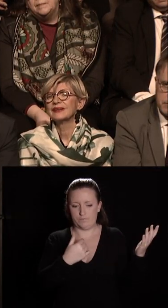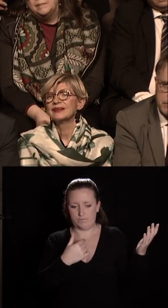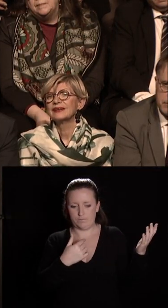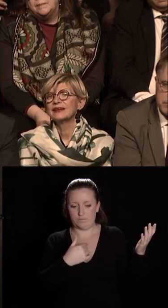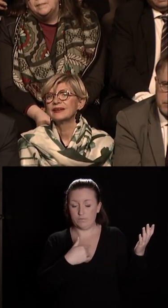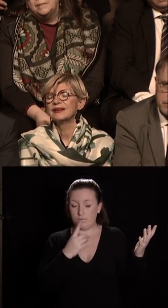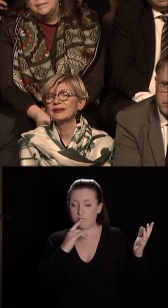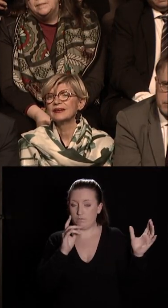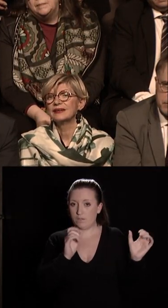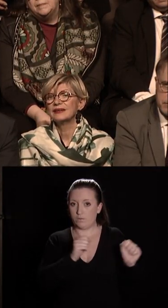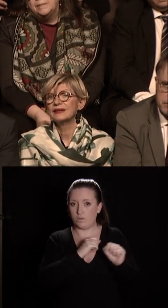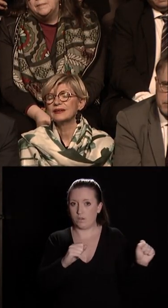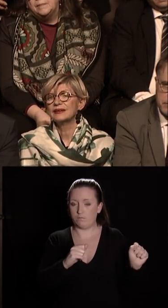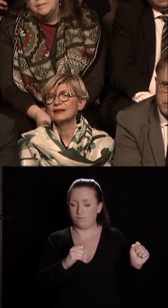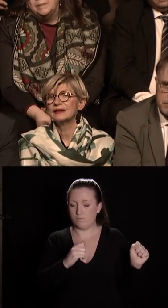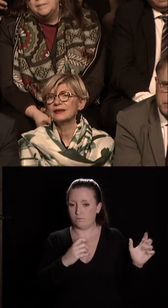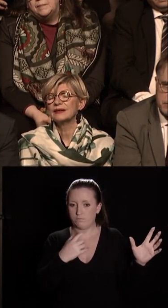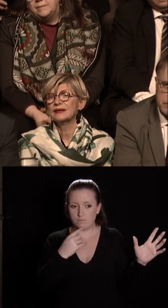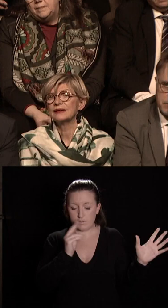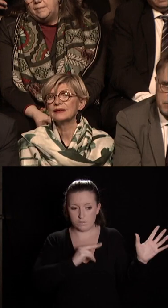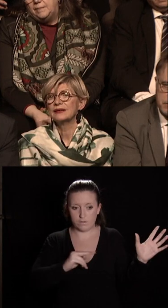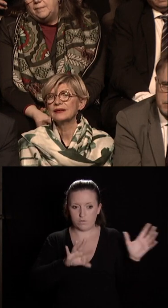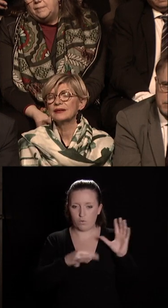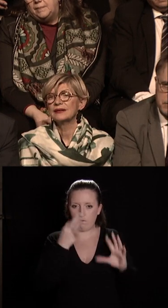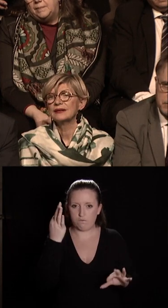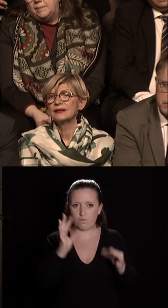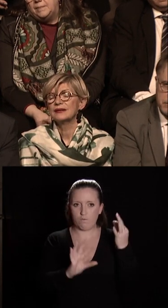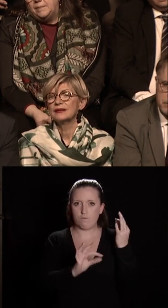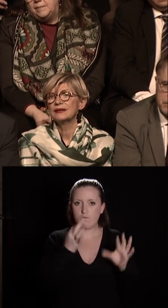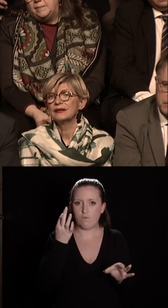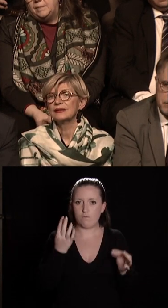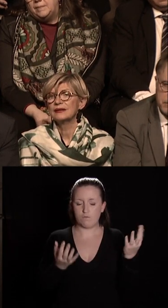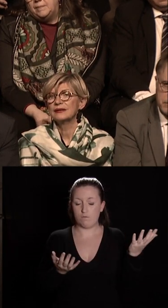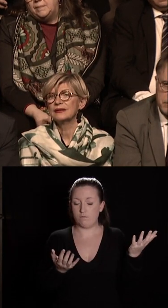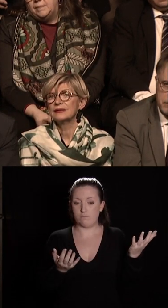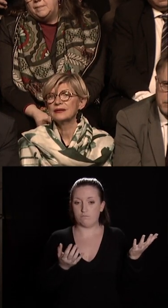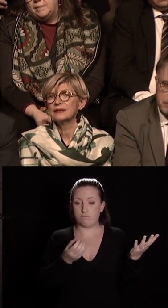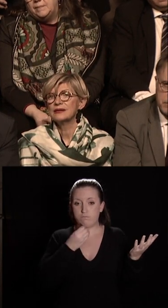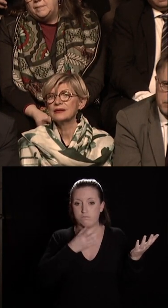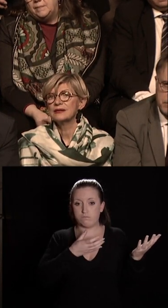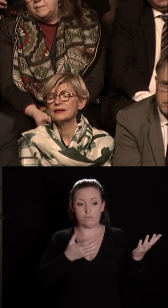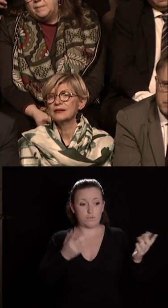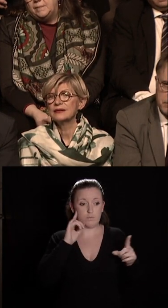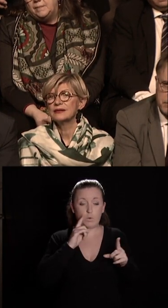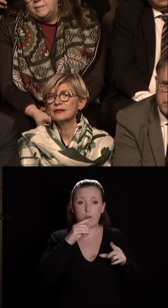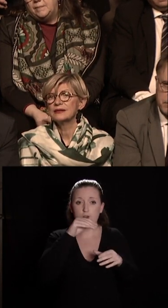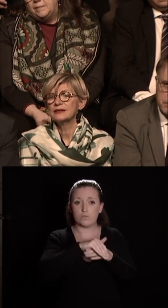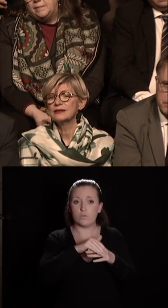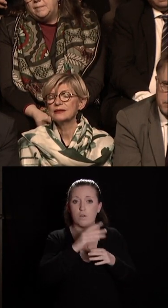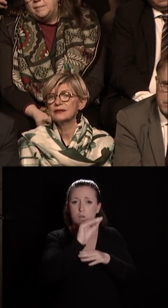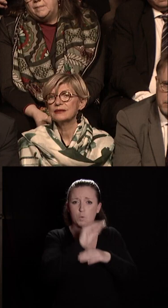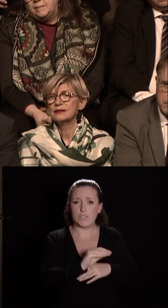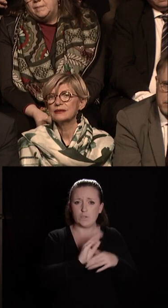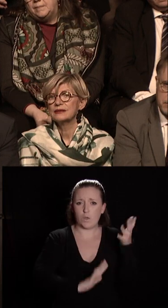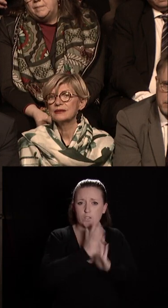effaré entendez bien par tout ce que j'ai trouvé un musée absolument absent de toute protection incendie